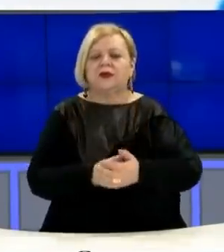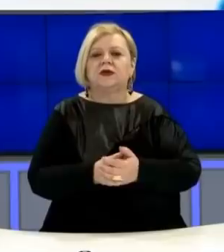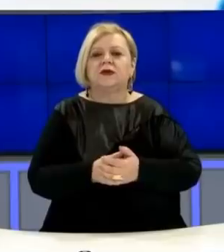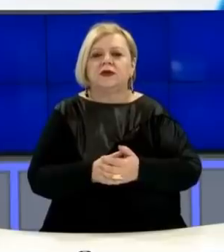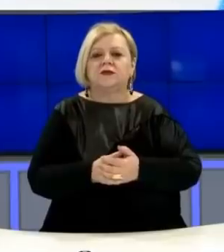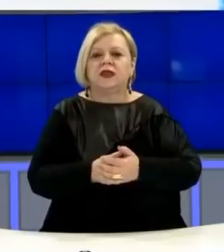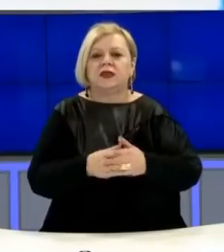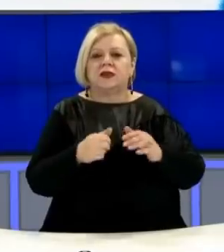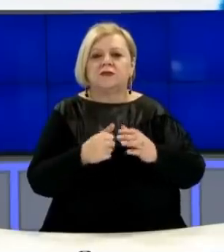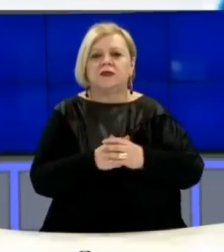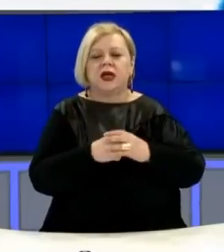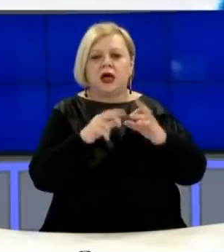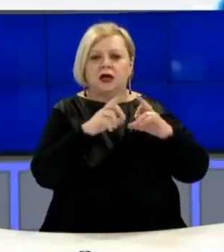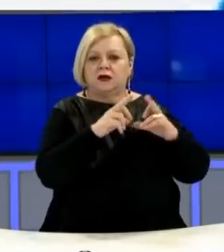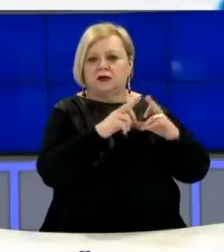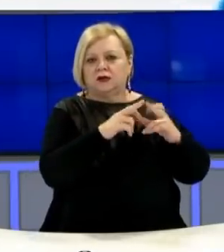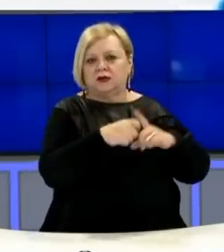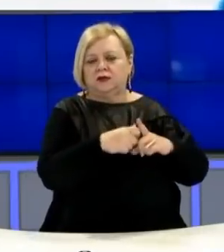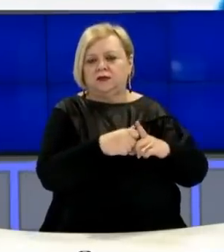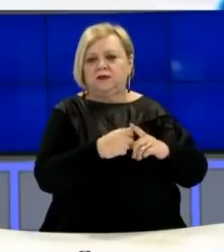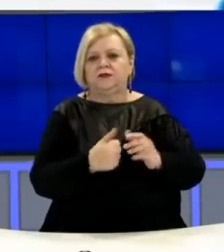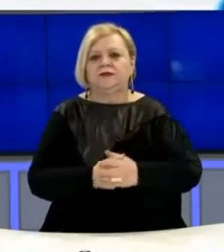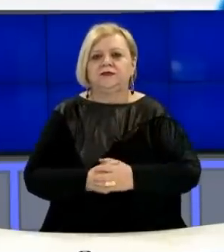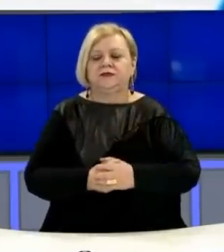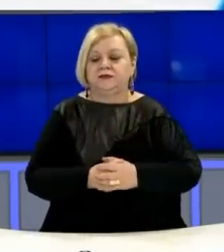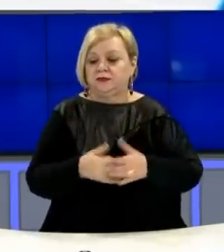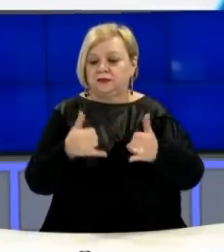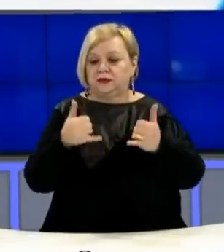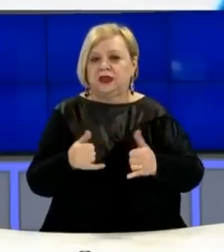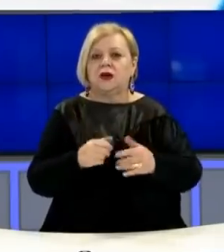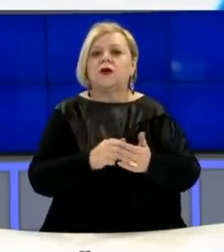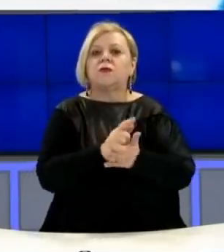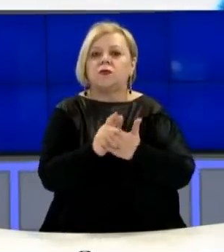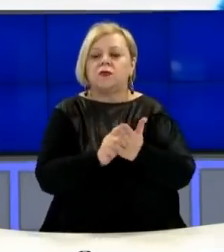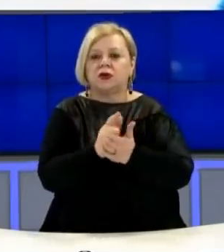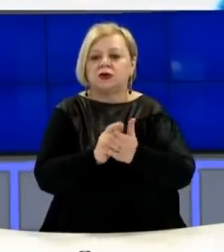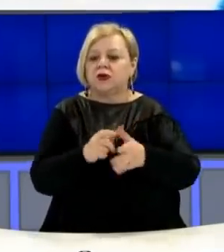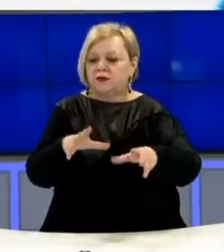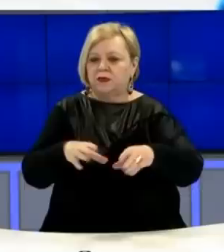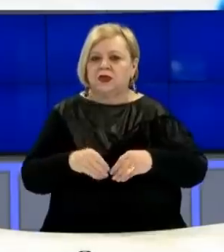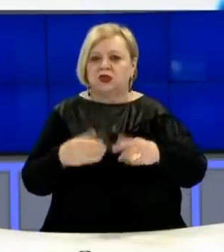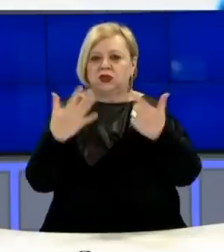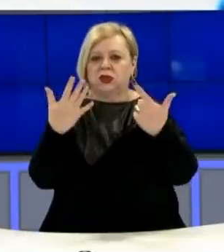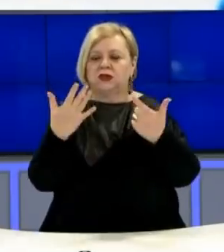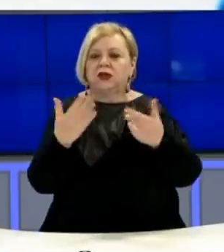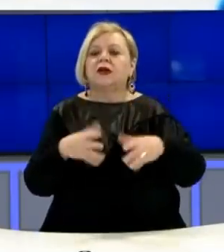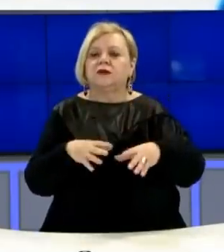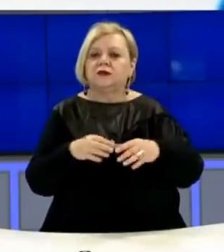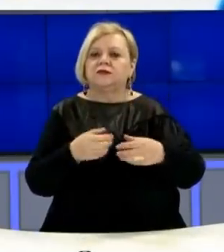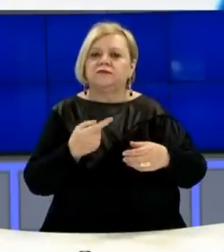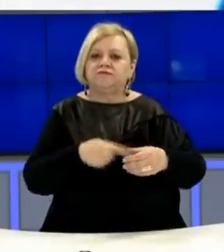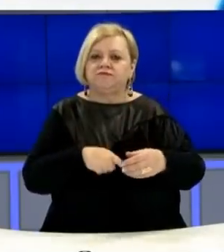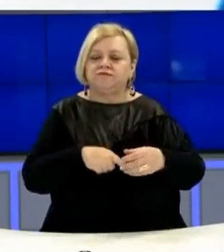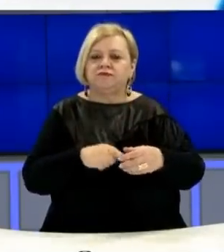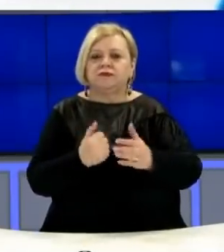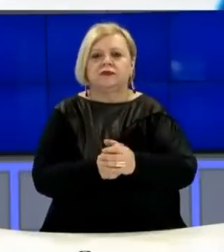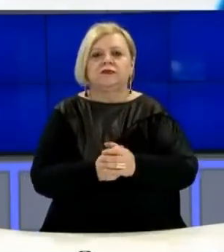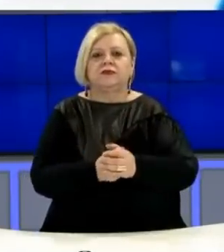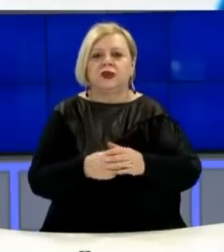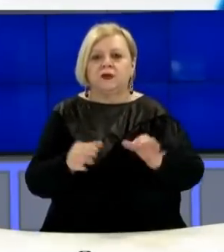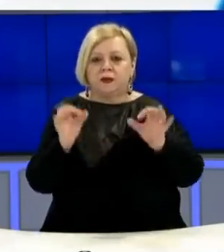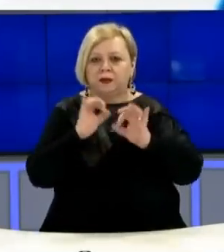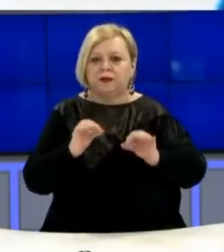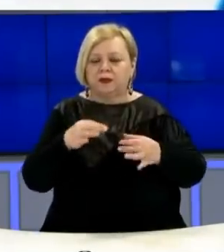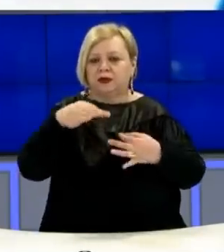edhe alianca për ardmerin e Kosovës. Deri në këto momente kemi pranuar 7 ankesa në PZAP lidur me mos